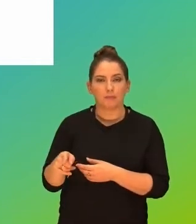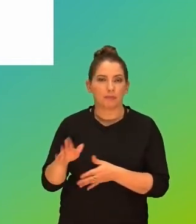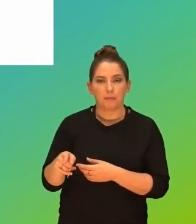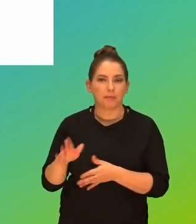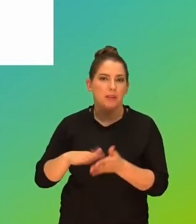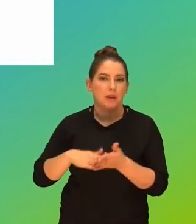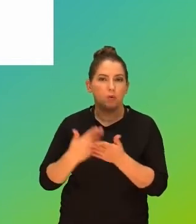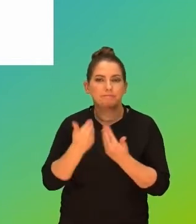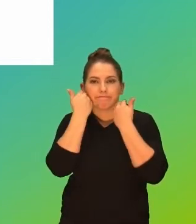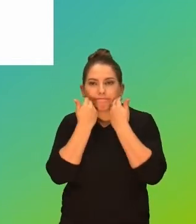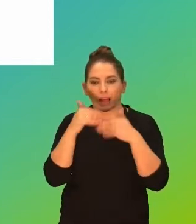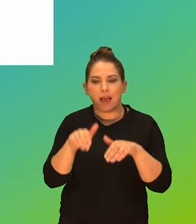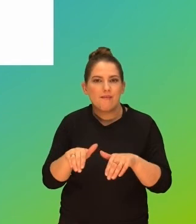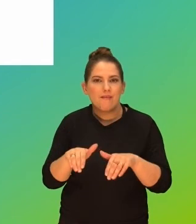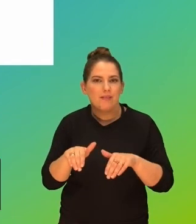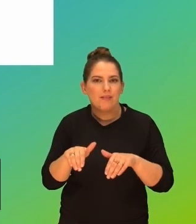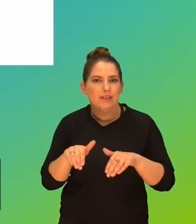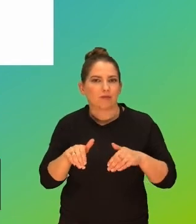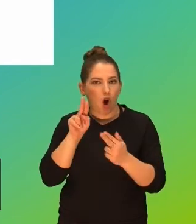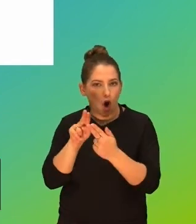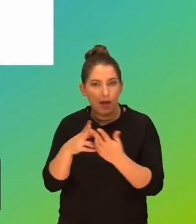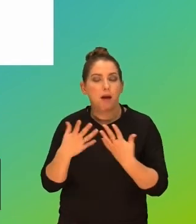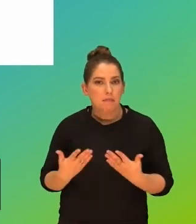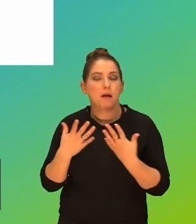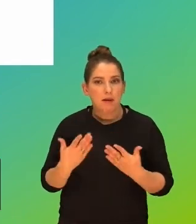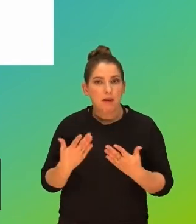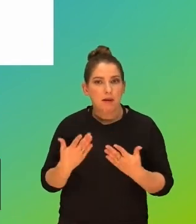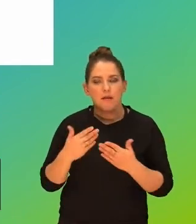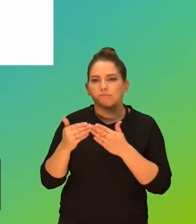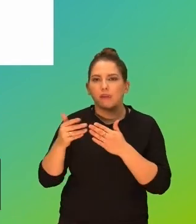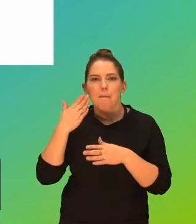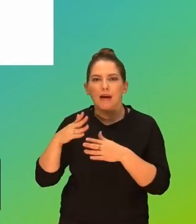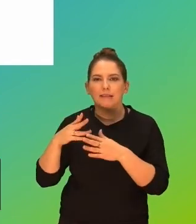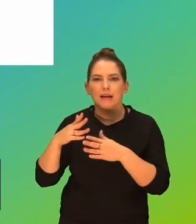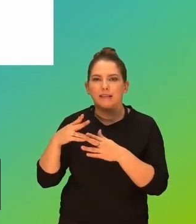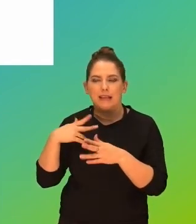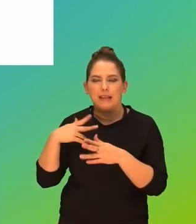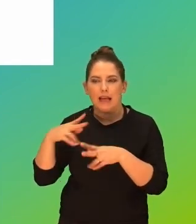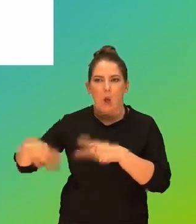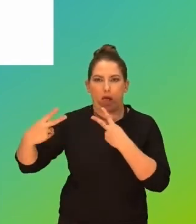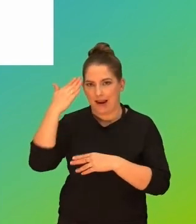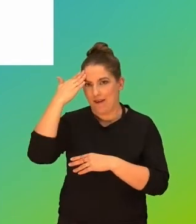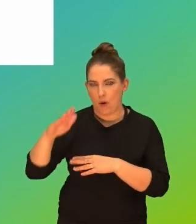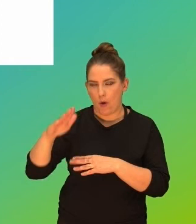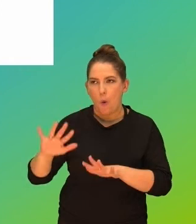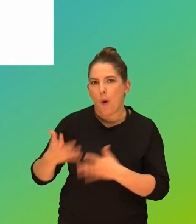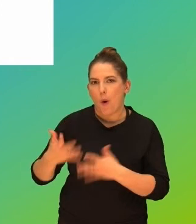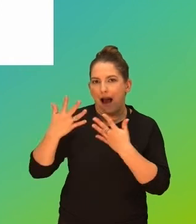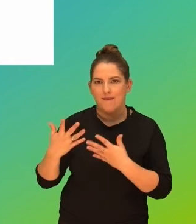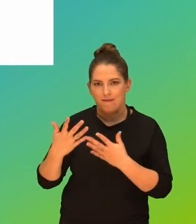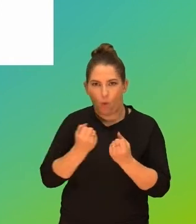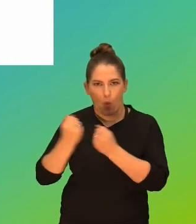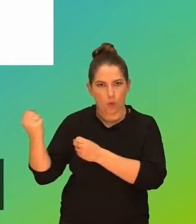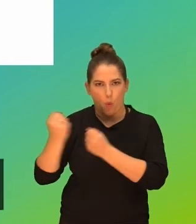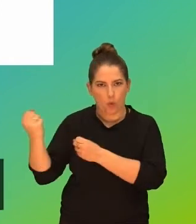jest na przykład nieśmiałe i wycofane w kontaktach i w związku z tym oddala się w stronę kontaktów online, ponieważ dużo łatwiej jest mu je